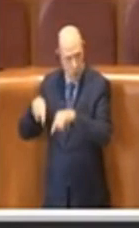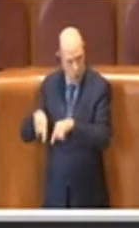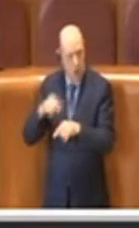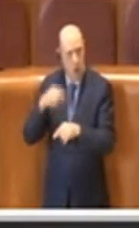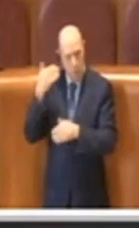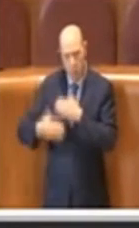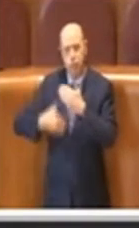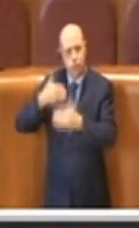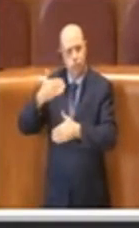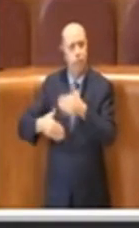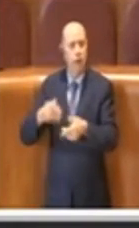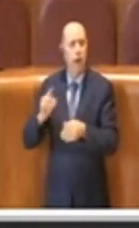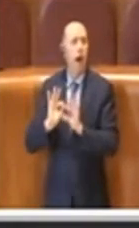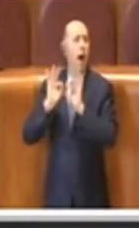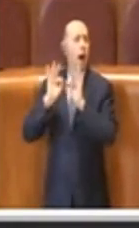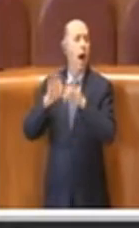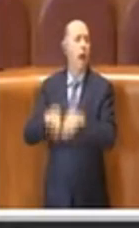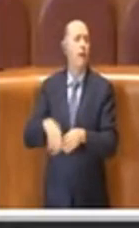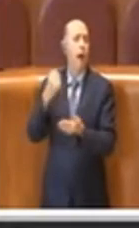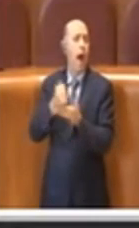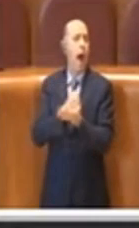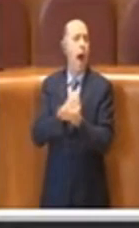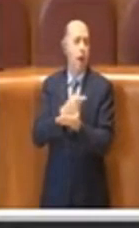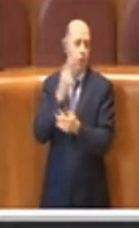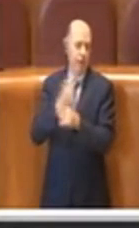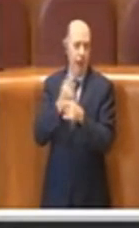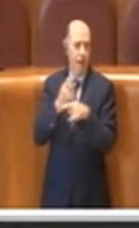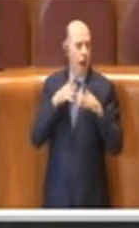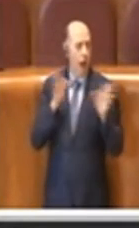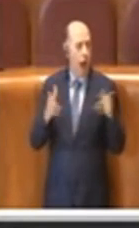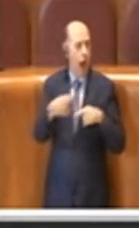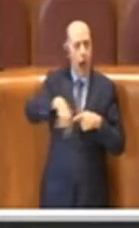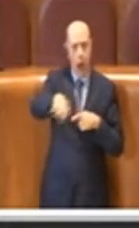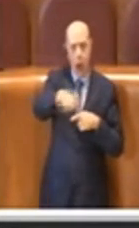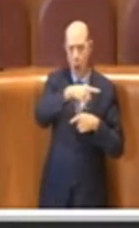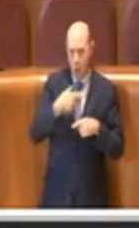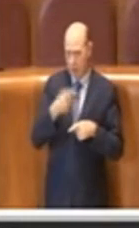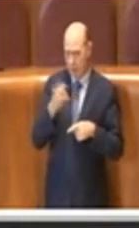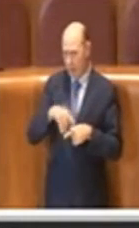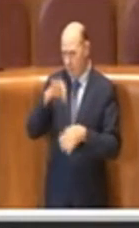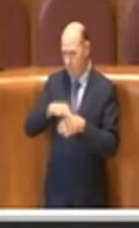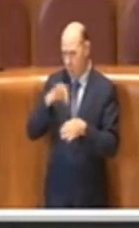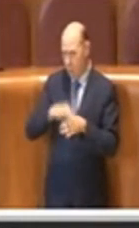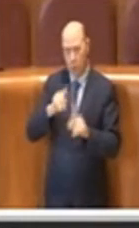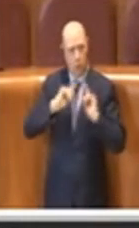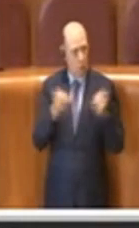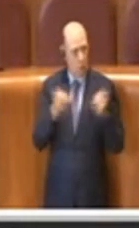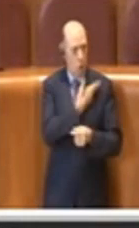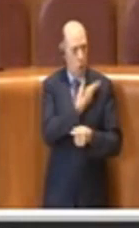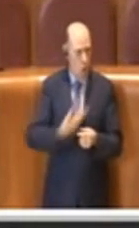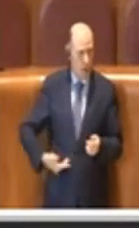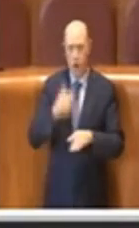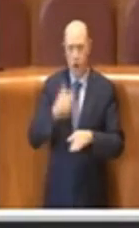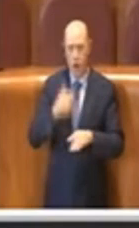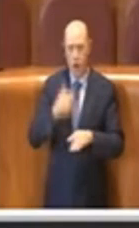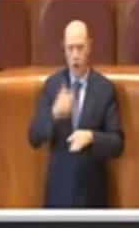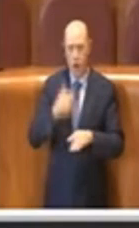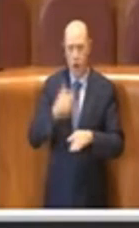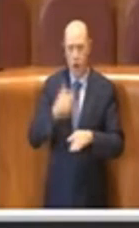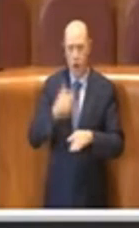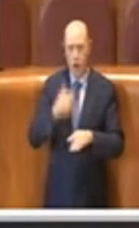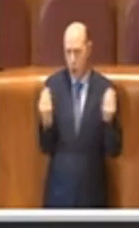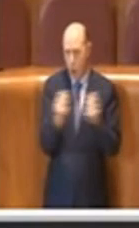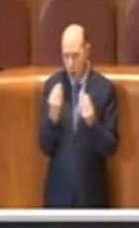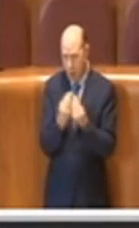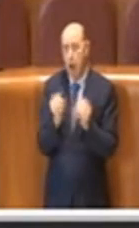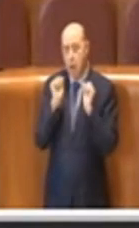comunque porterà un atto che bisognerà votare in aula, quindi i consiglieri capitolini, tutti i colleghi potranno in quella